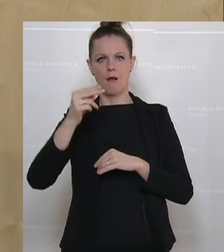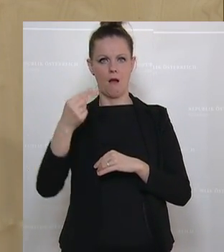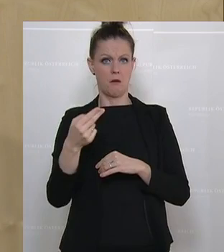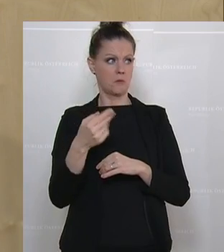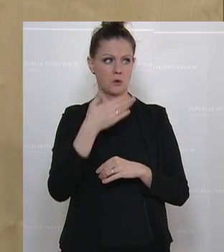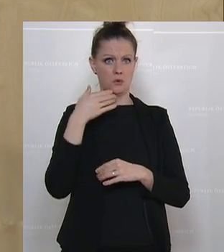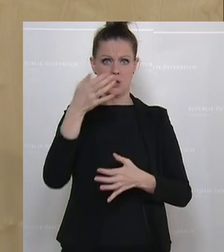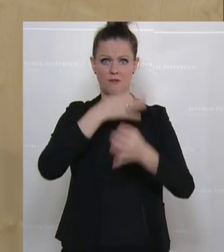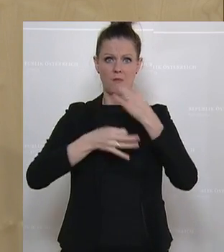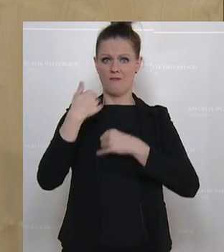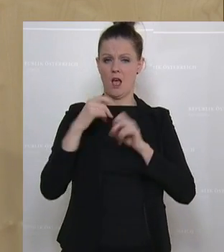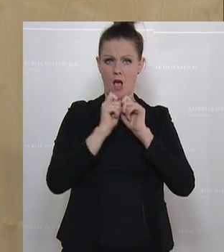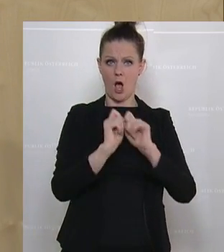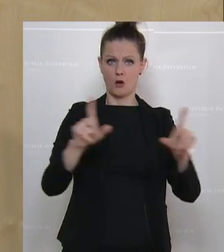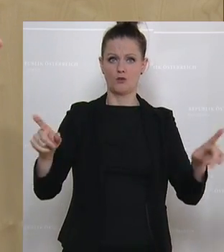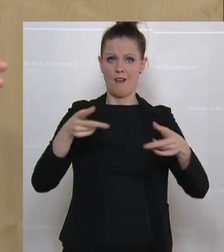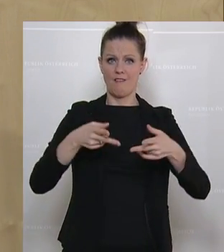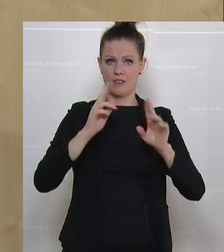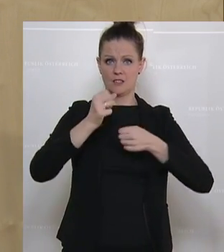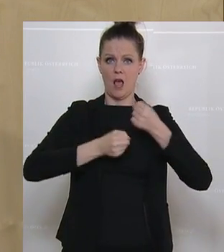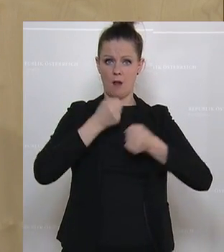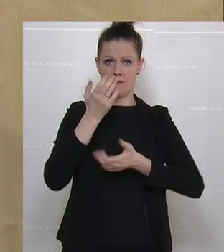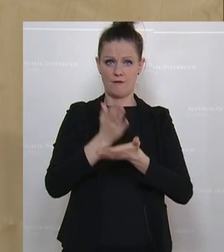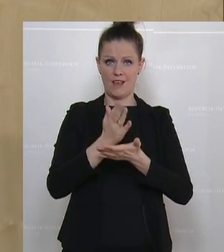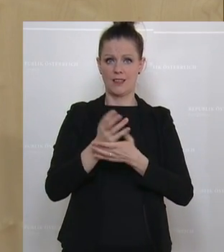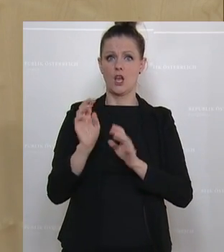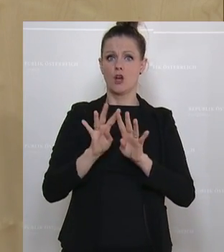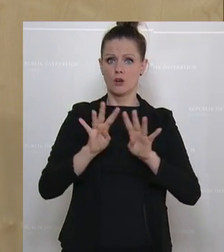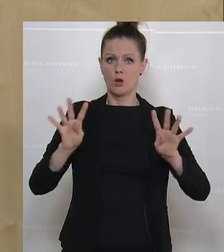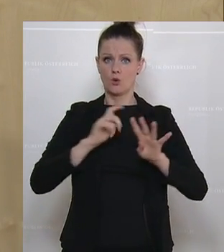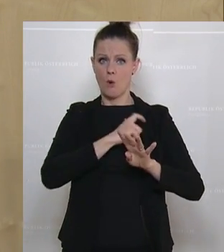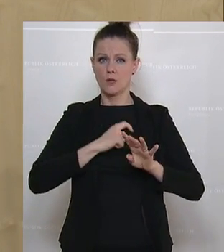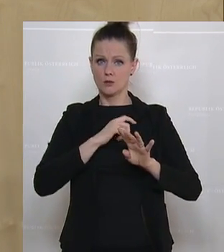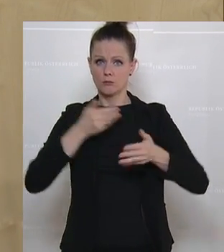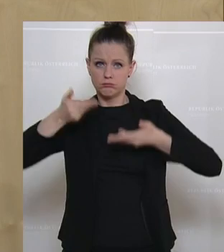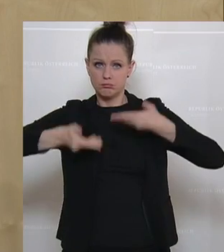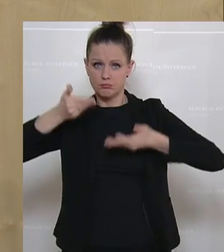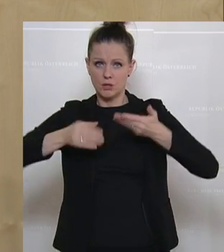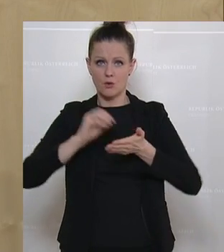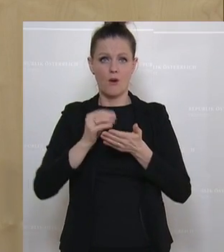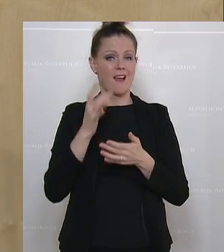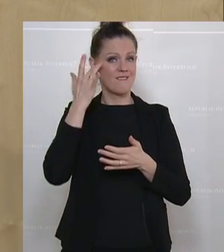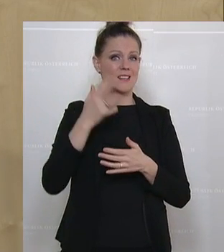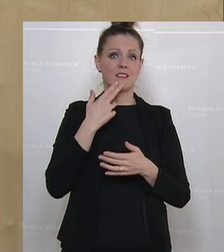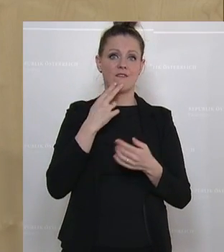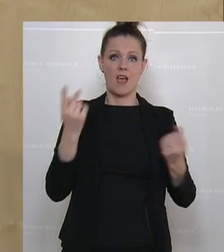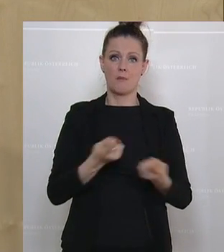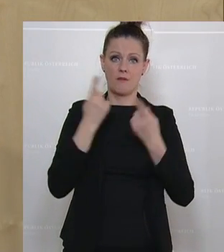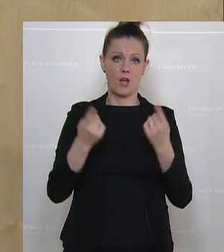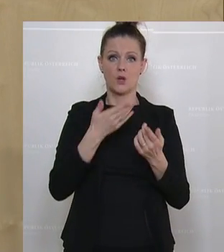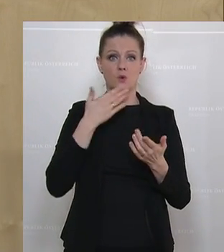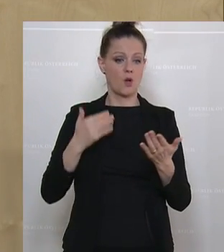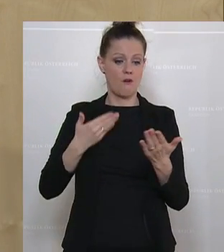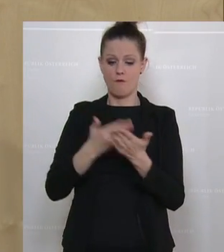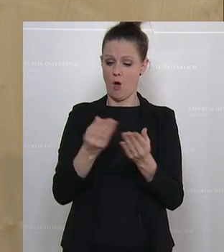informiert. Es gab eine Ausschreibung, die Frist ist abgelaufen, die Kommission muss noch tagen. Ich weiß gar nicht, wer sich beworben hat dafür. Mir wurde auch noch nichts